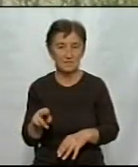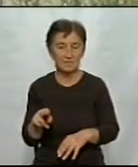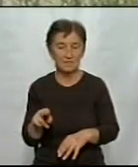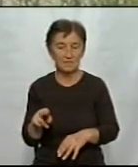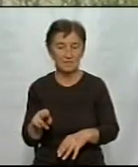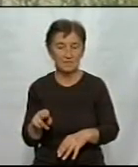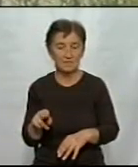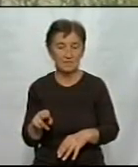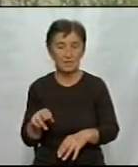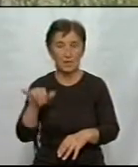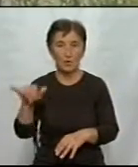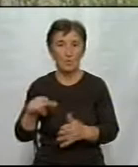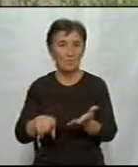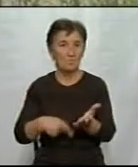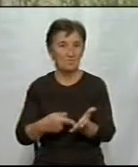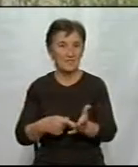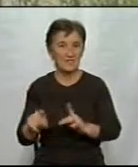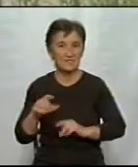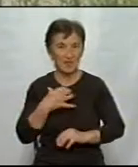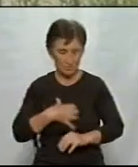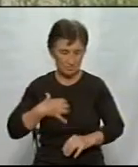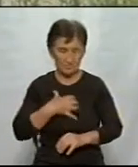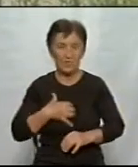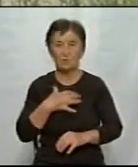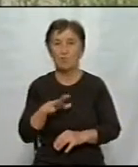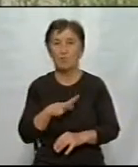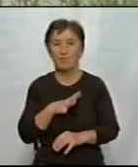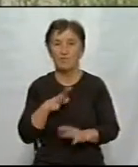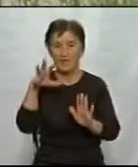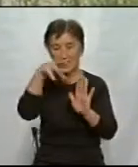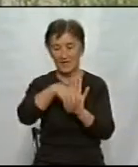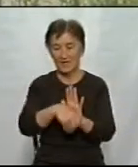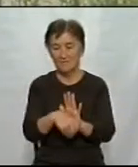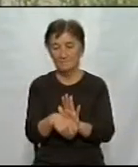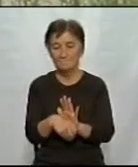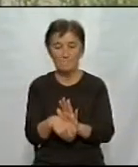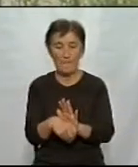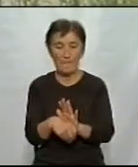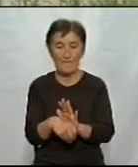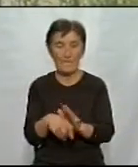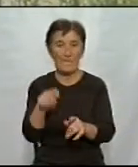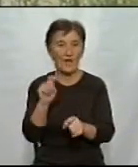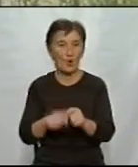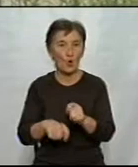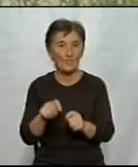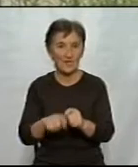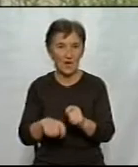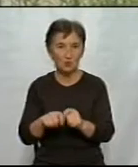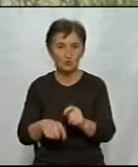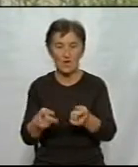міськвиконкому був контролюючою